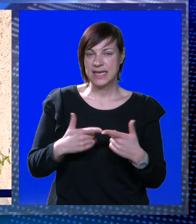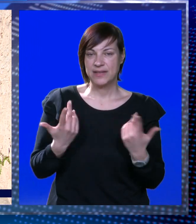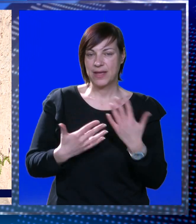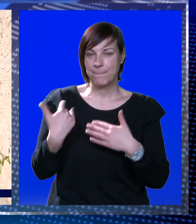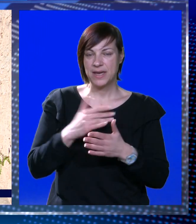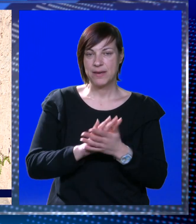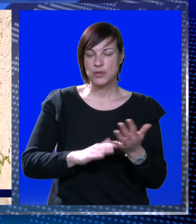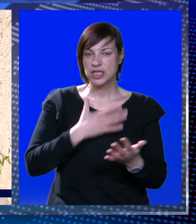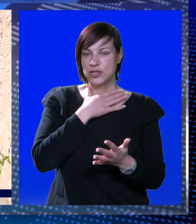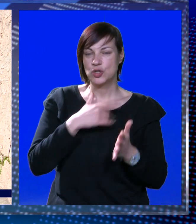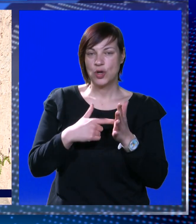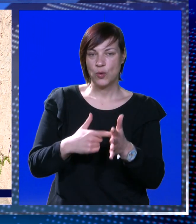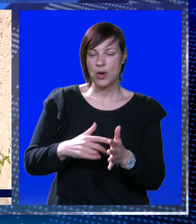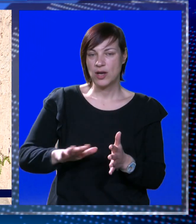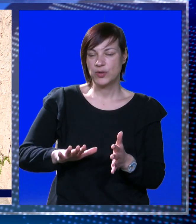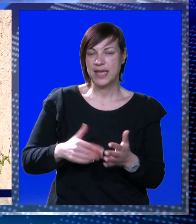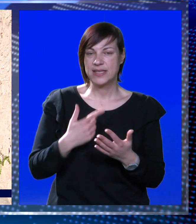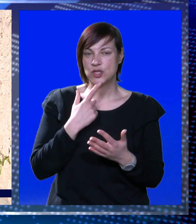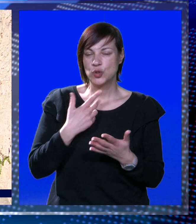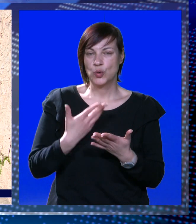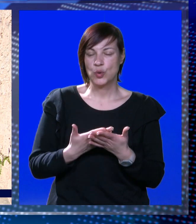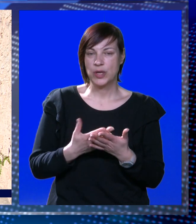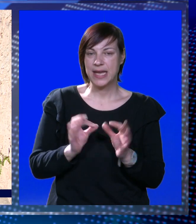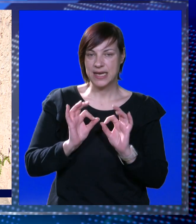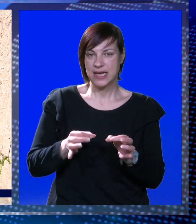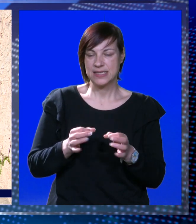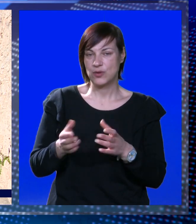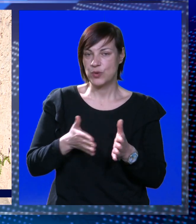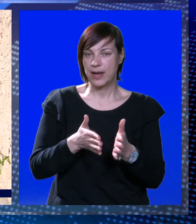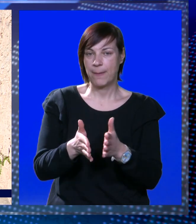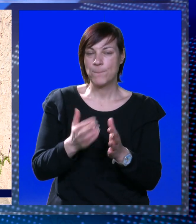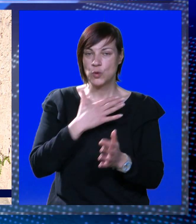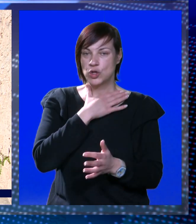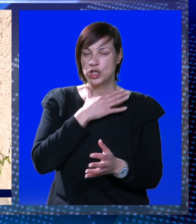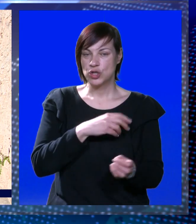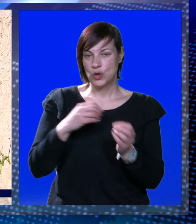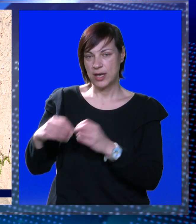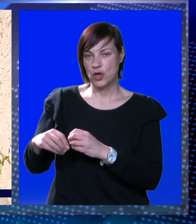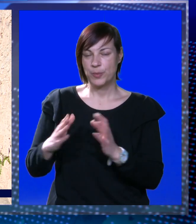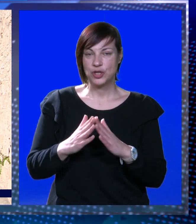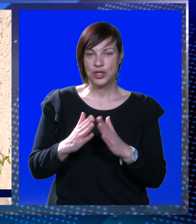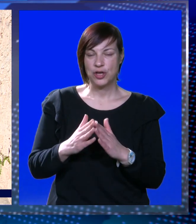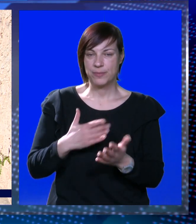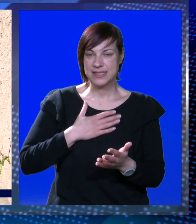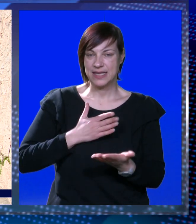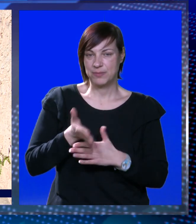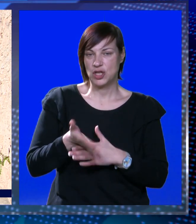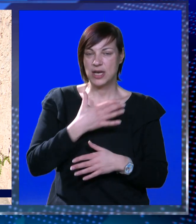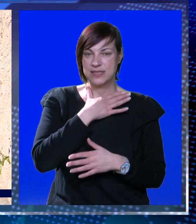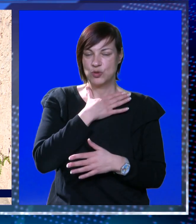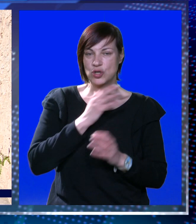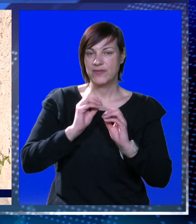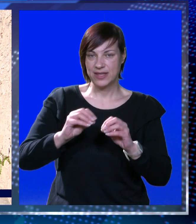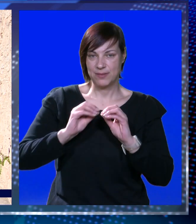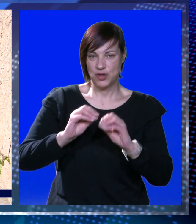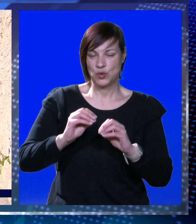zadnji vikend prije početka škole i ukažu svojoj djeci koji je ono najsigurniji put do škole i obrnuto od škole do doma. Zatim mi dolazimo u